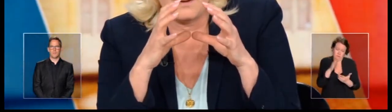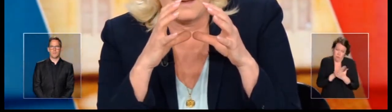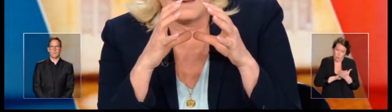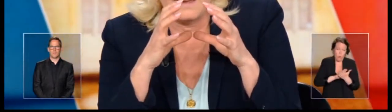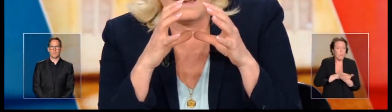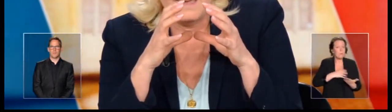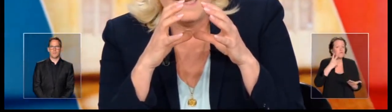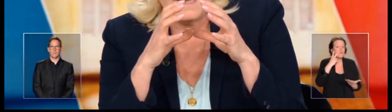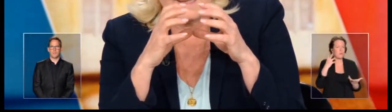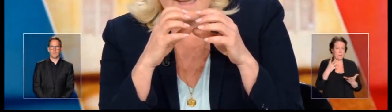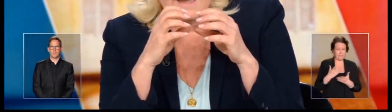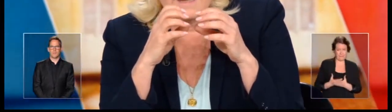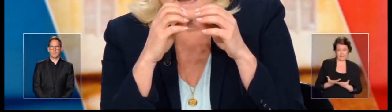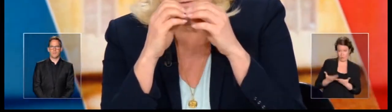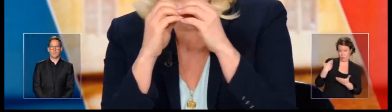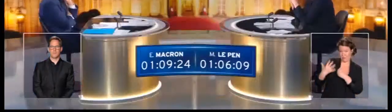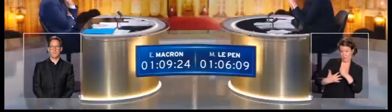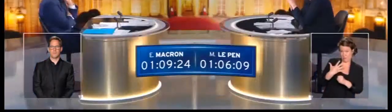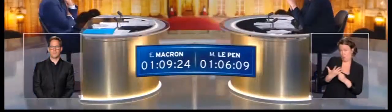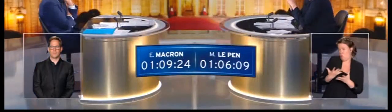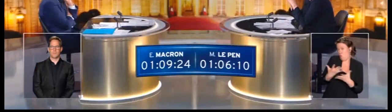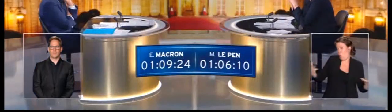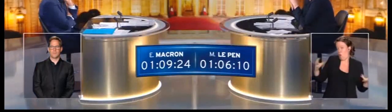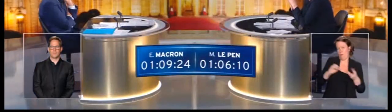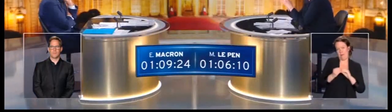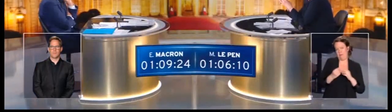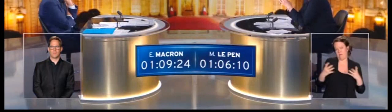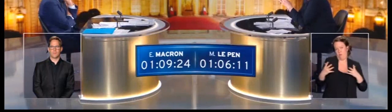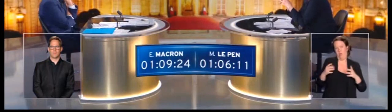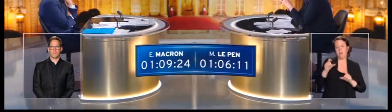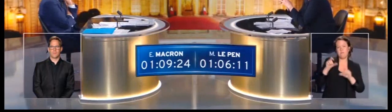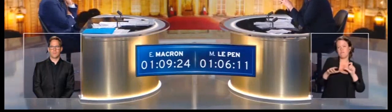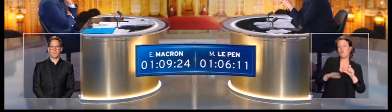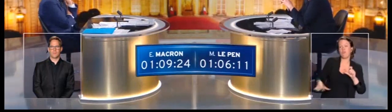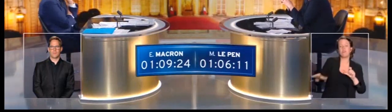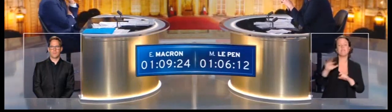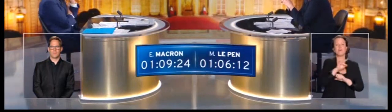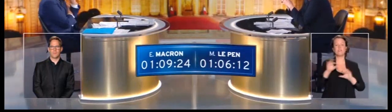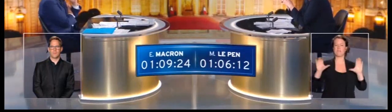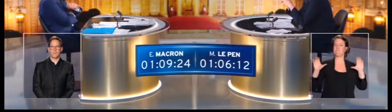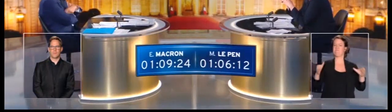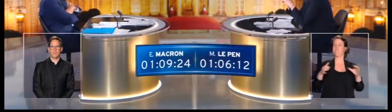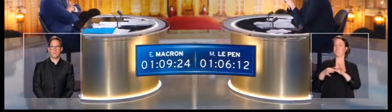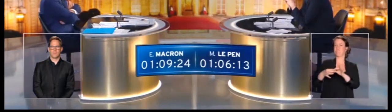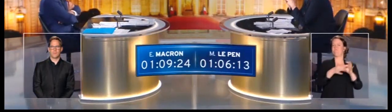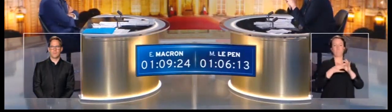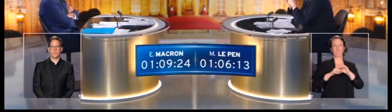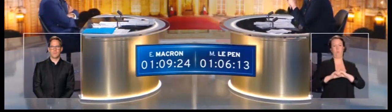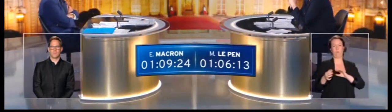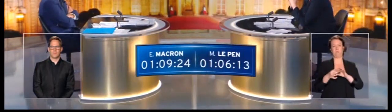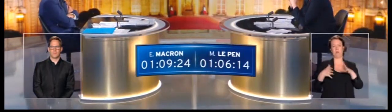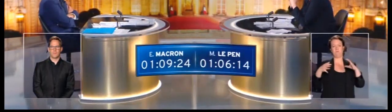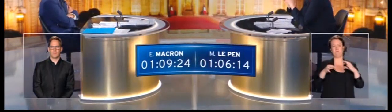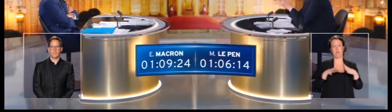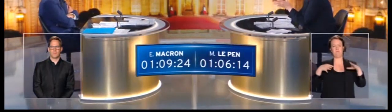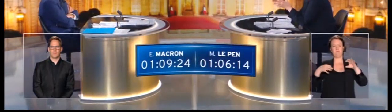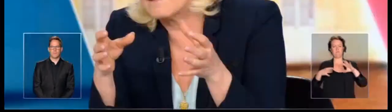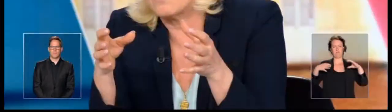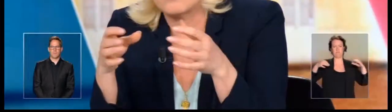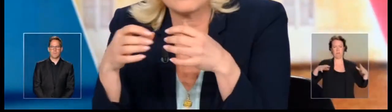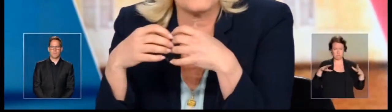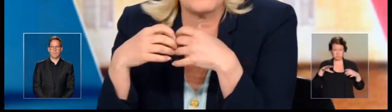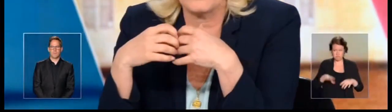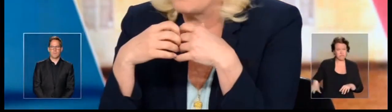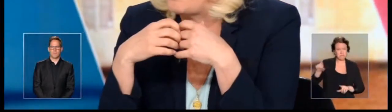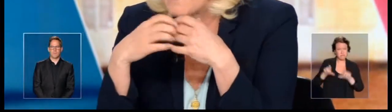à l'issue de ce quinquennat, c'est la désunion. La division que vous avez créée au sein du peuple français, le sentiment de mépris